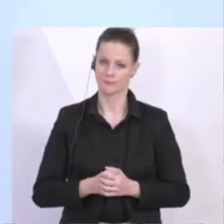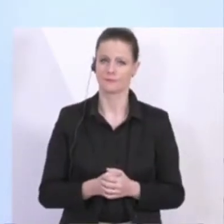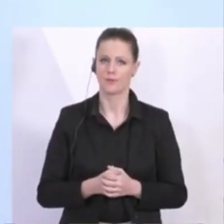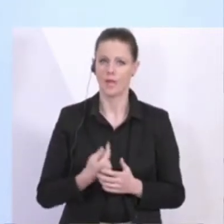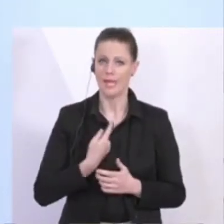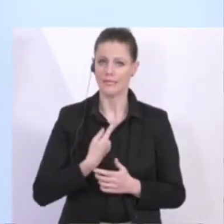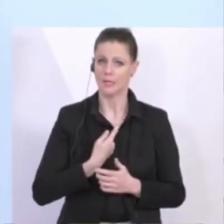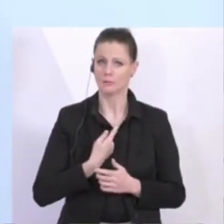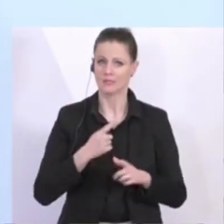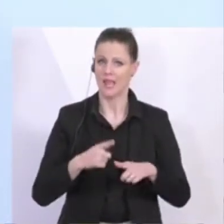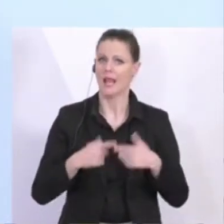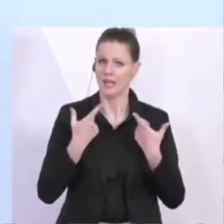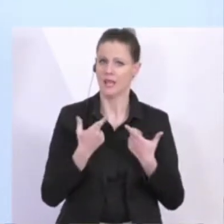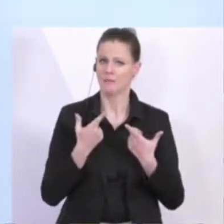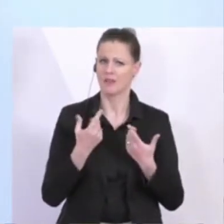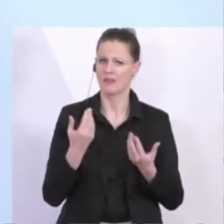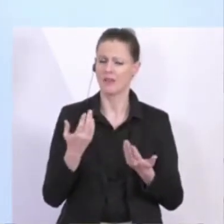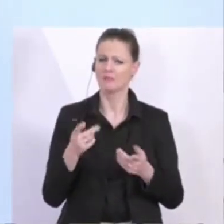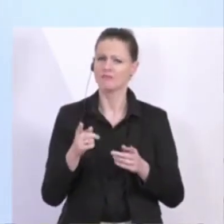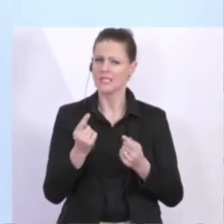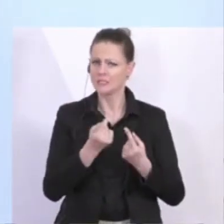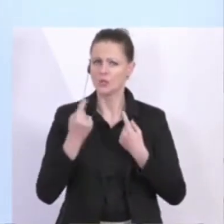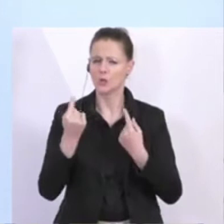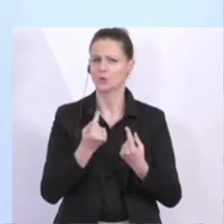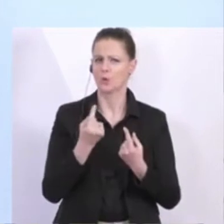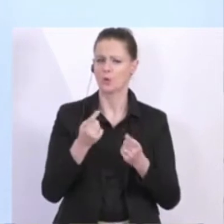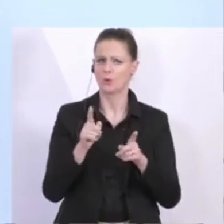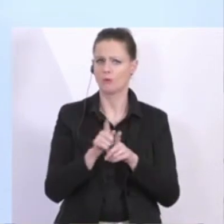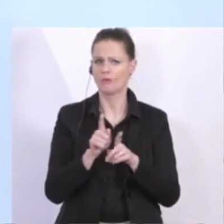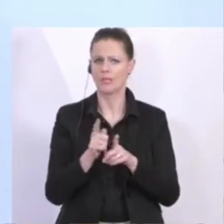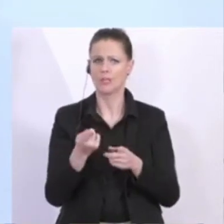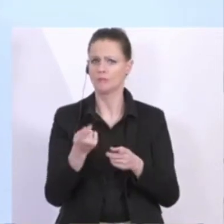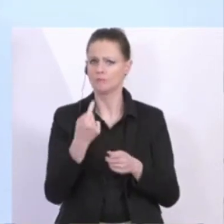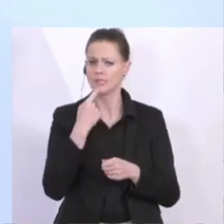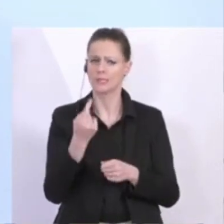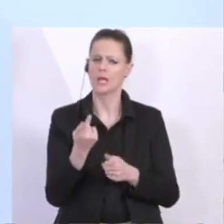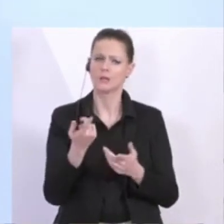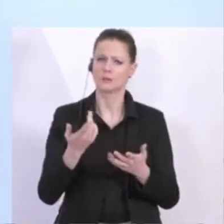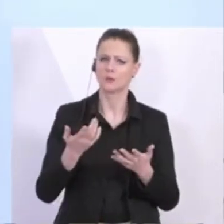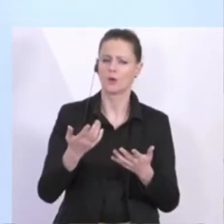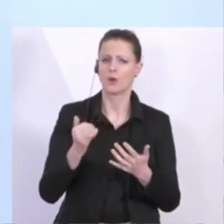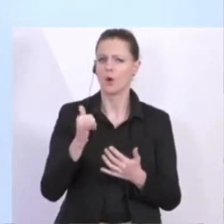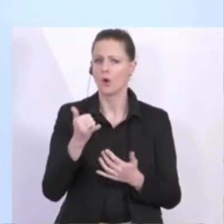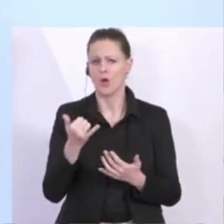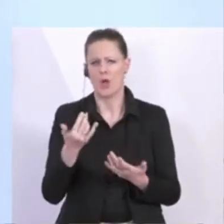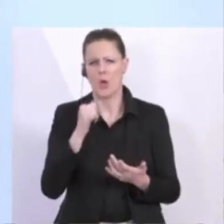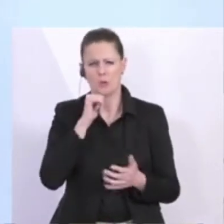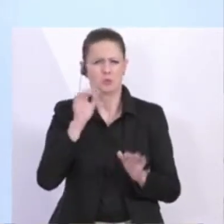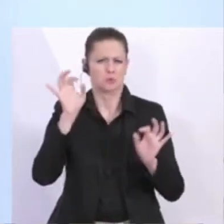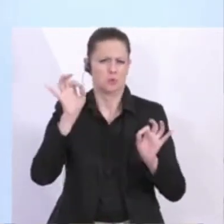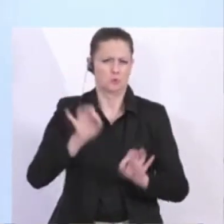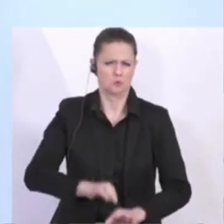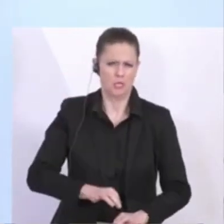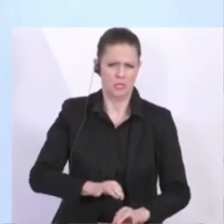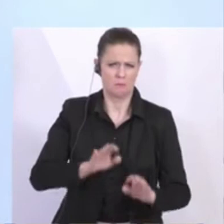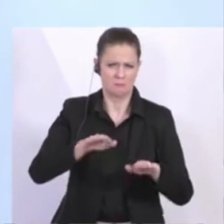viele Beschwichtigungsversuche gibt, dass es einige gibt, die nach dem Grundsatz sprechen, naja, so schlimm wird das